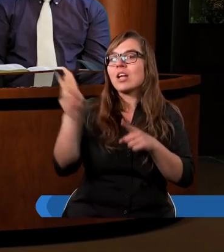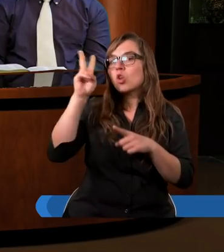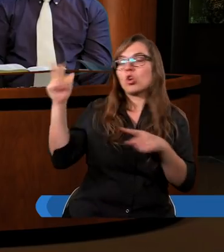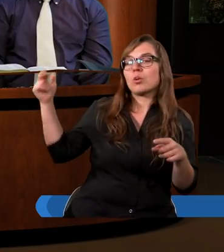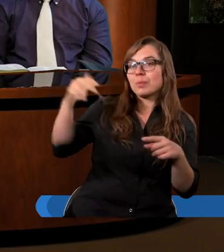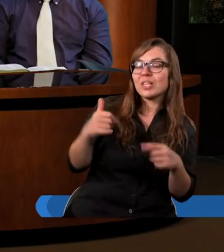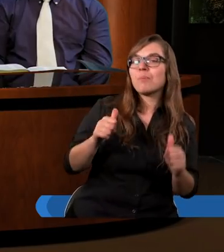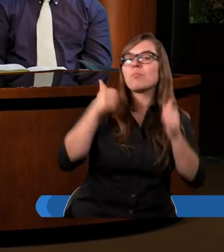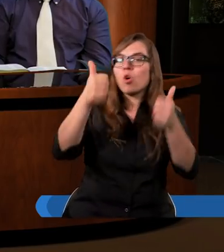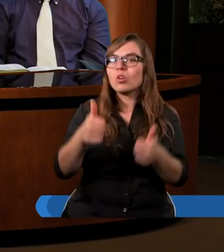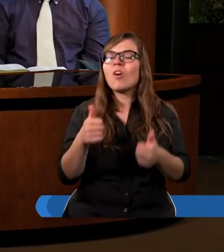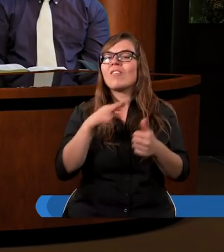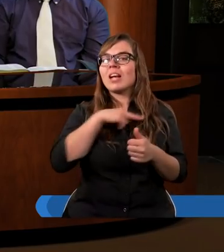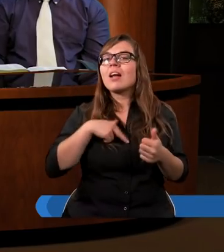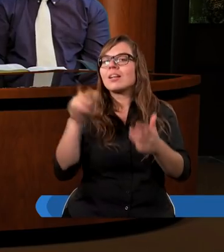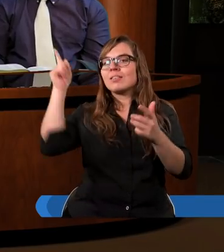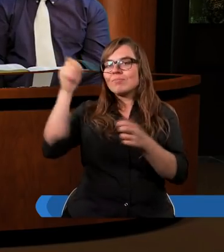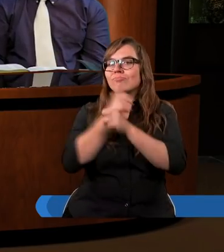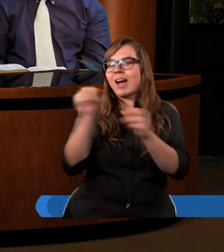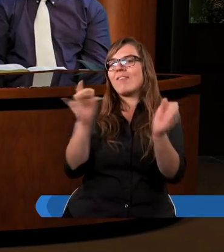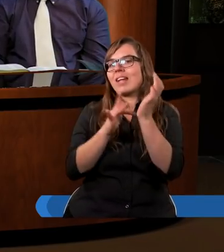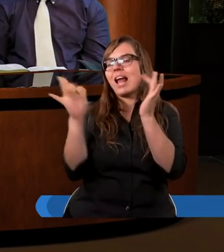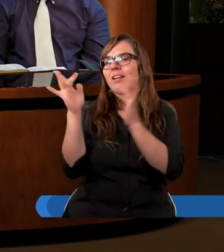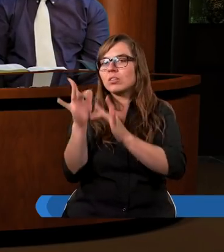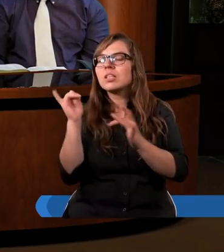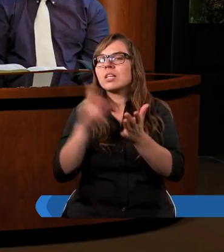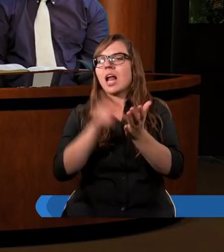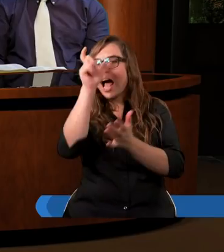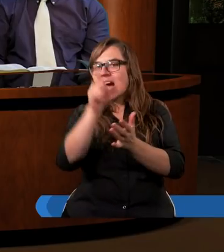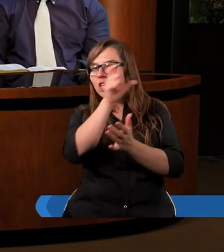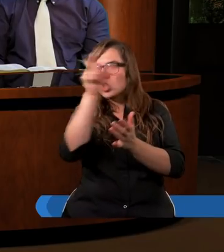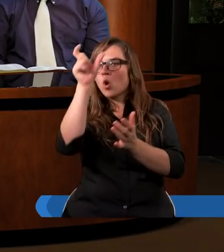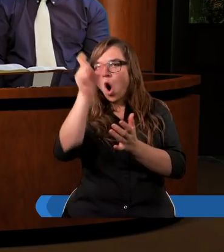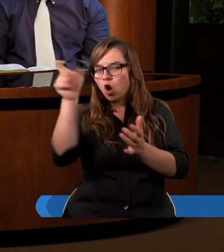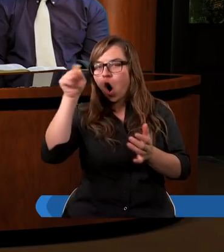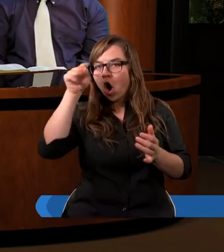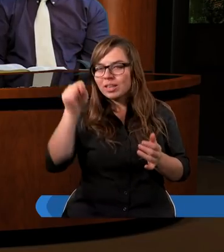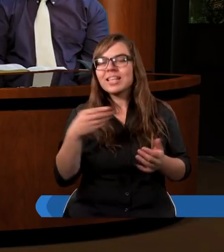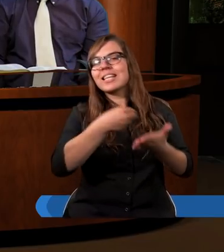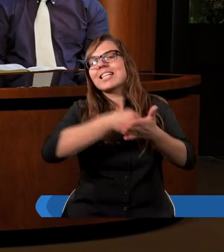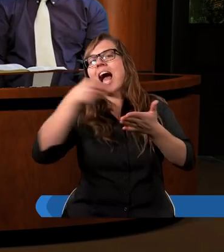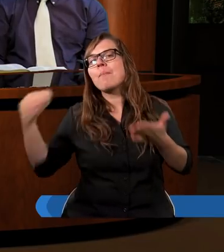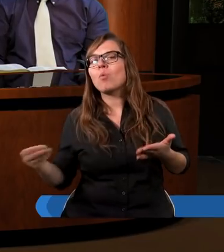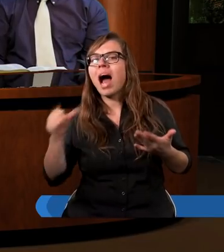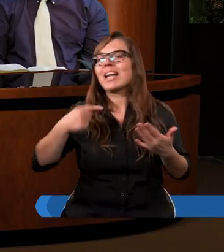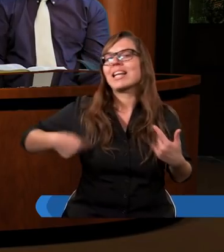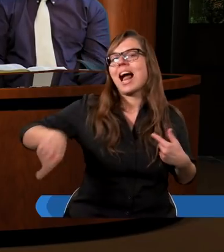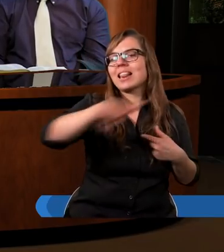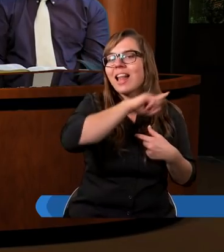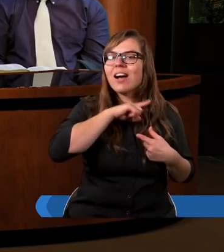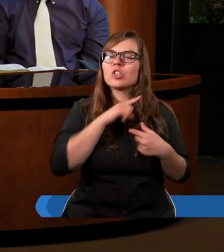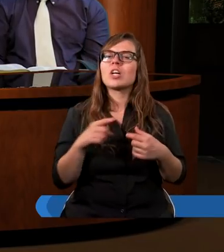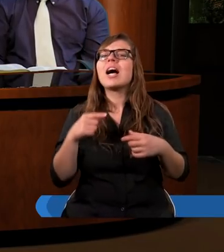zostawił niebo na Zbawiciel Jezus Chrystus i na krzyżu Golgoty zapłacił za nasze